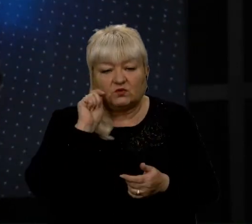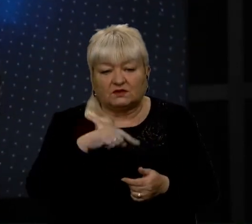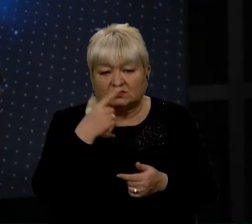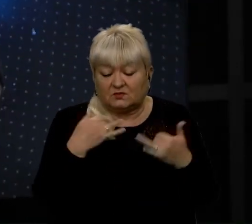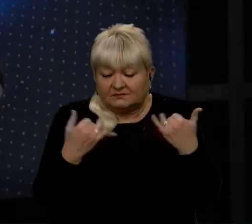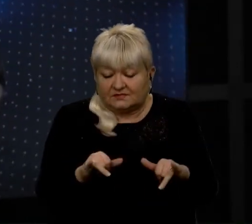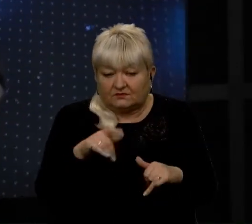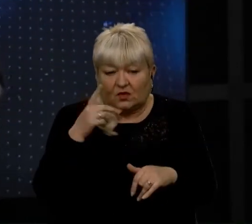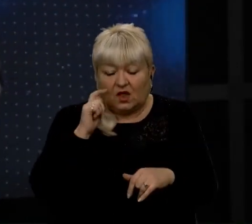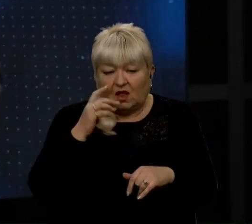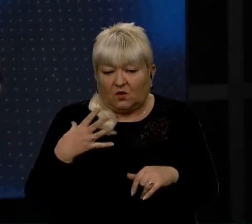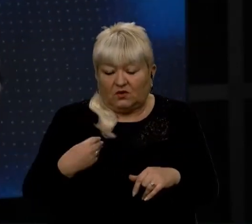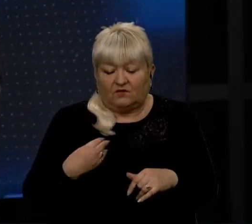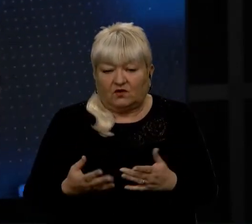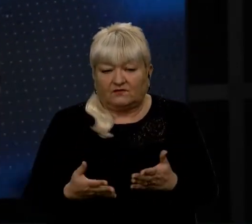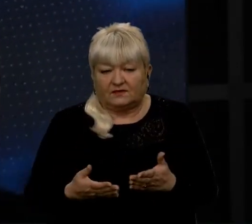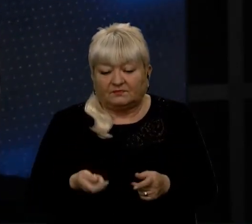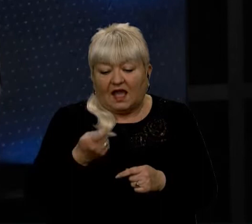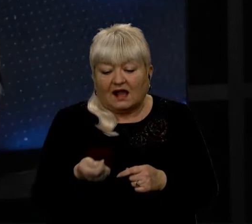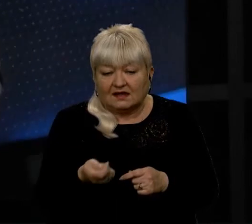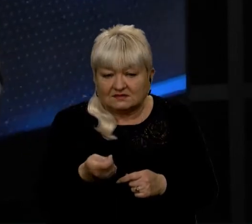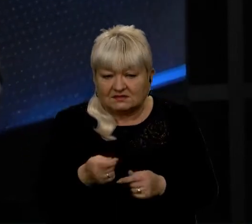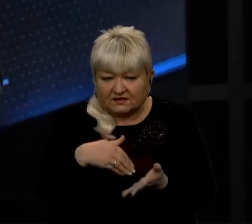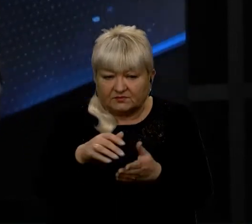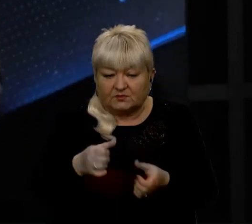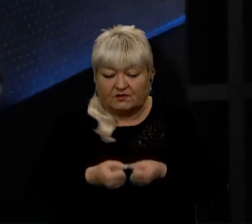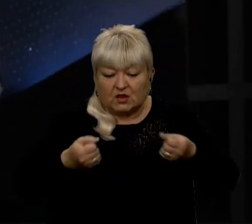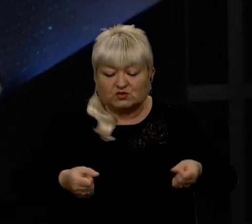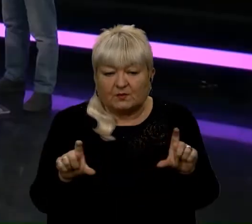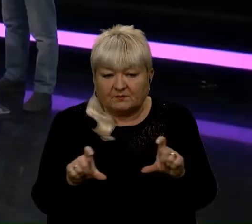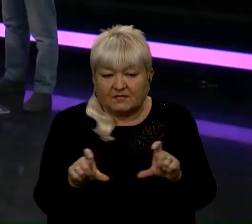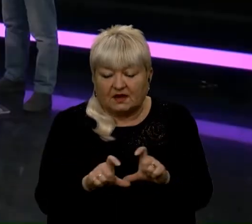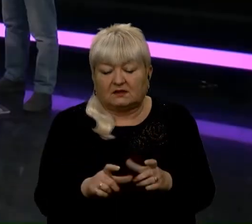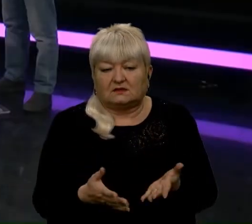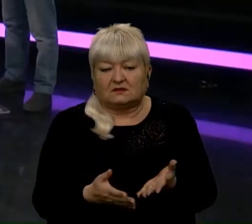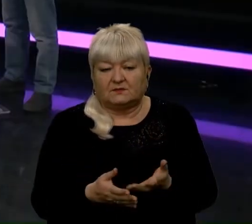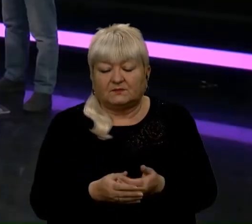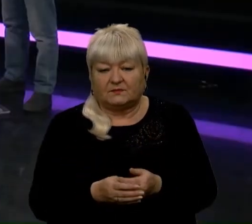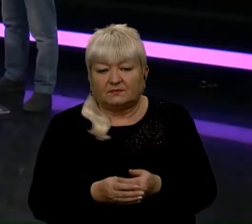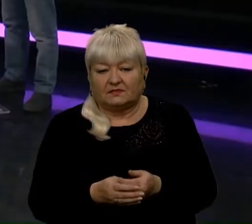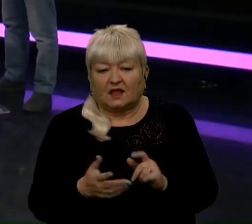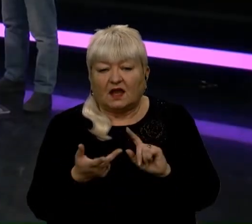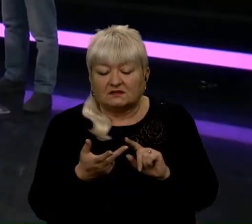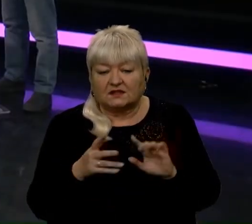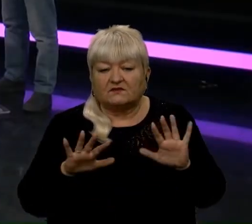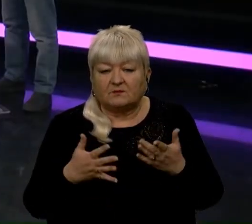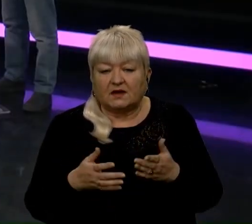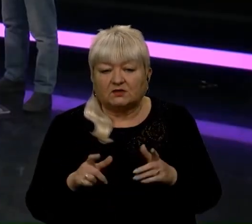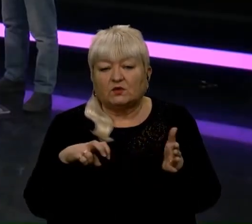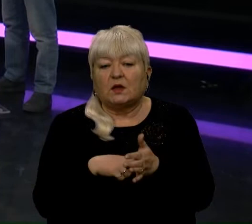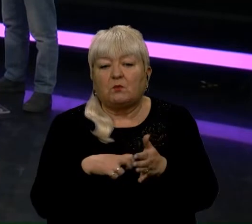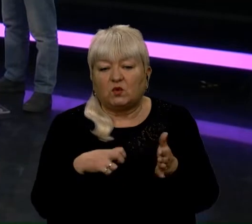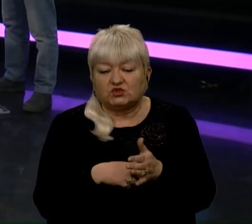Другий випадок – касир відмовлялася в супермаркеті обслуговувати українською мовою. А третій випадок – на пошті,